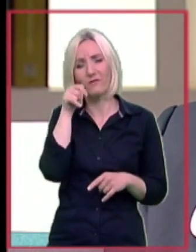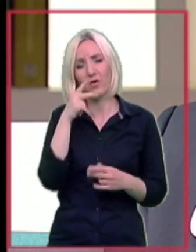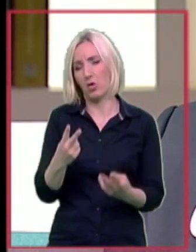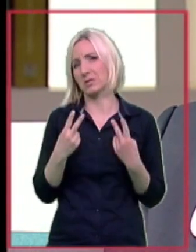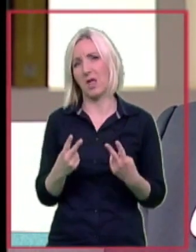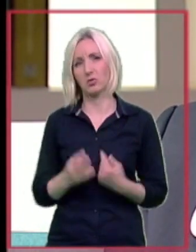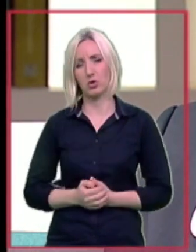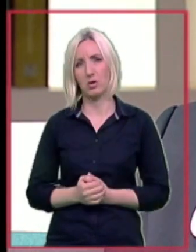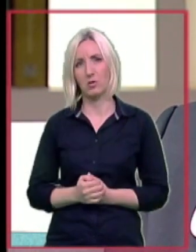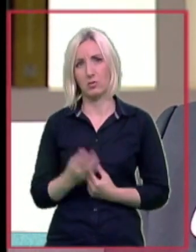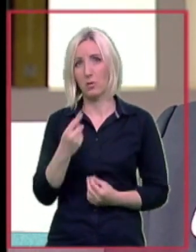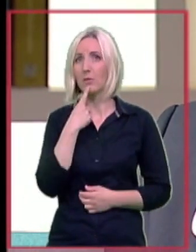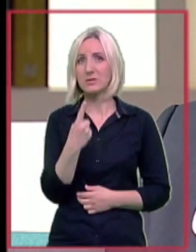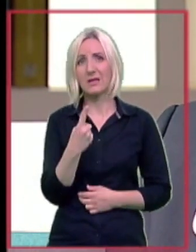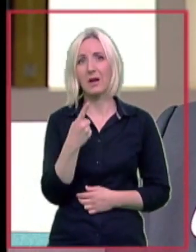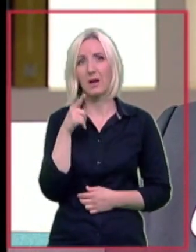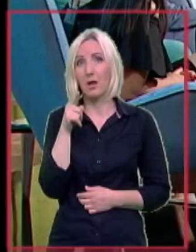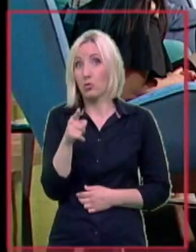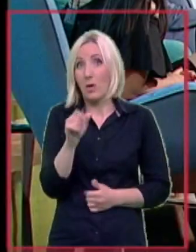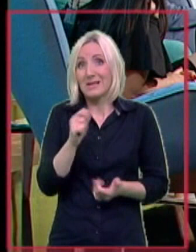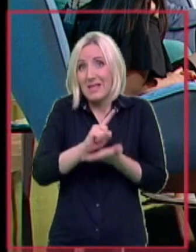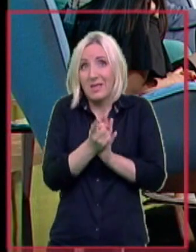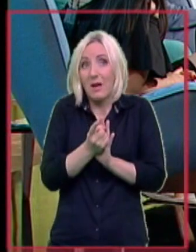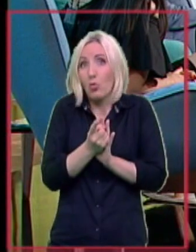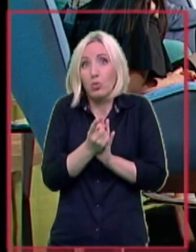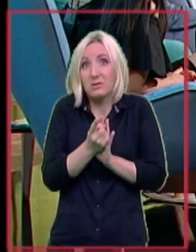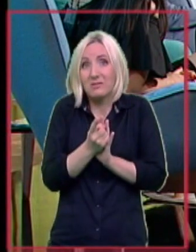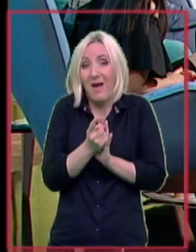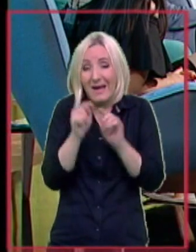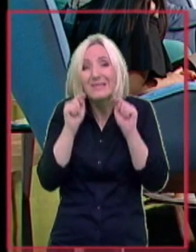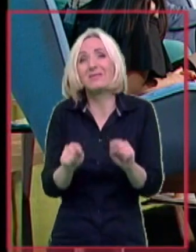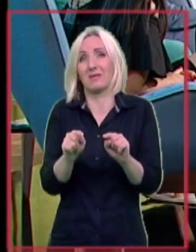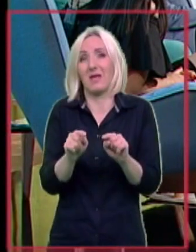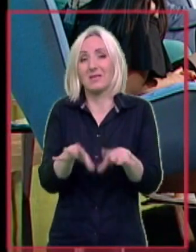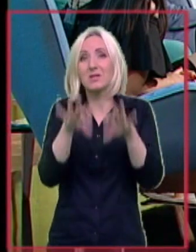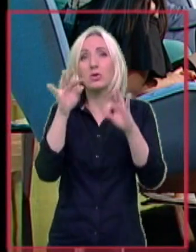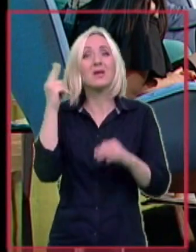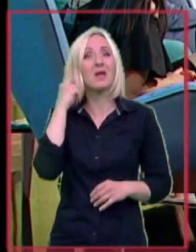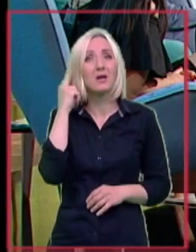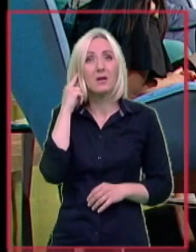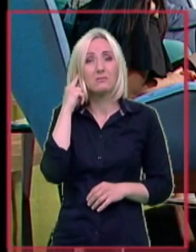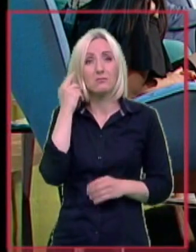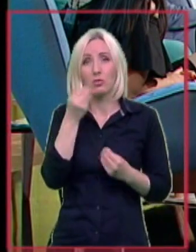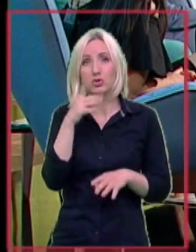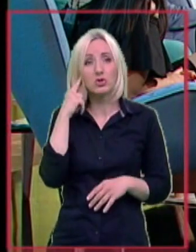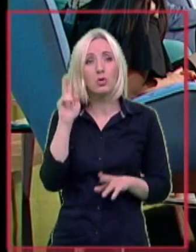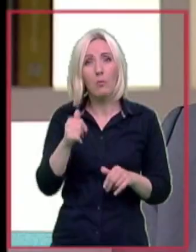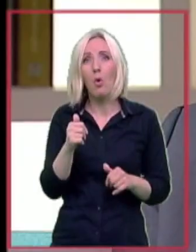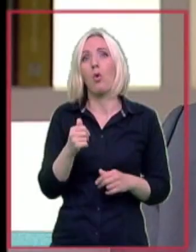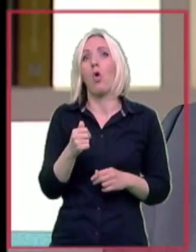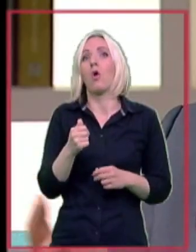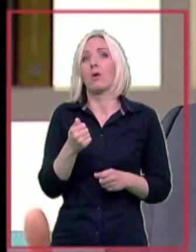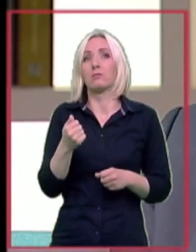možda prelomni trenutak da se to oštećenje sluha otkrije da bi moglo da se odreaguje i da se omogući